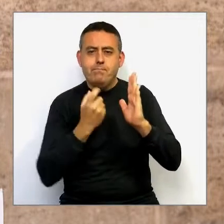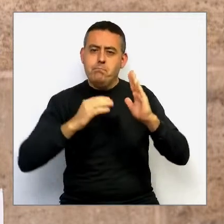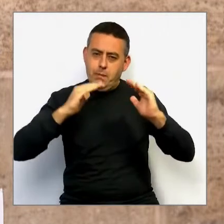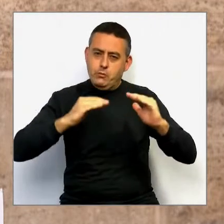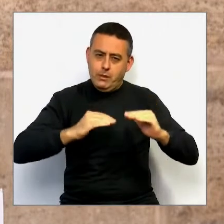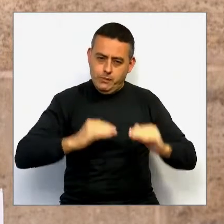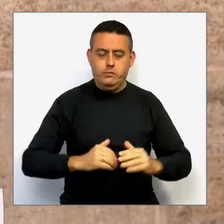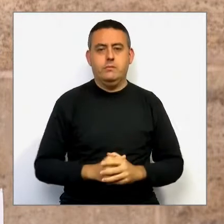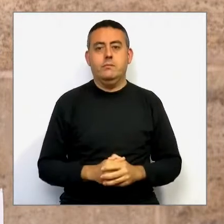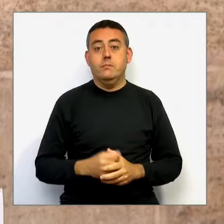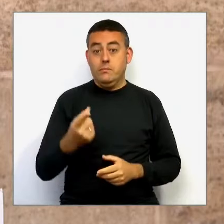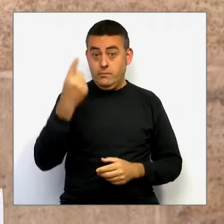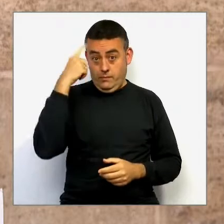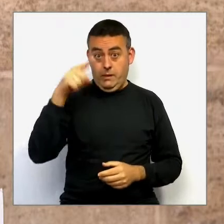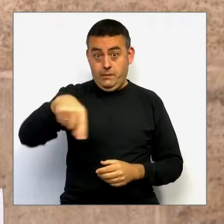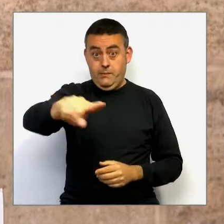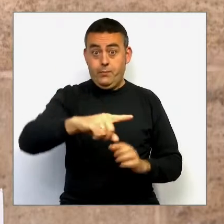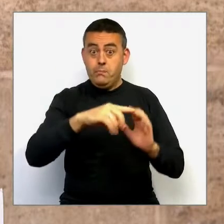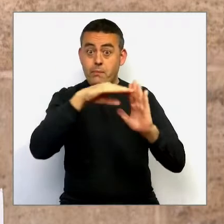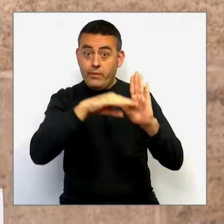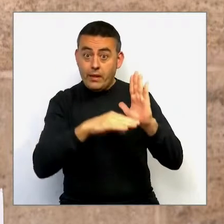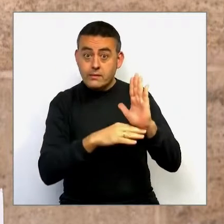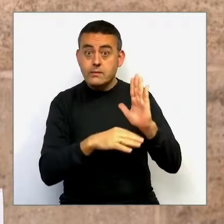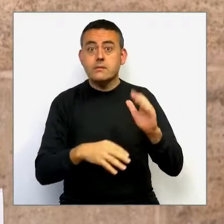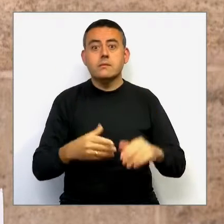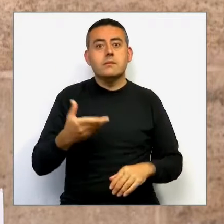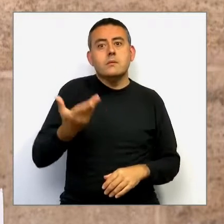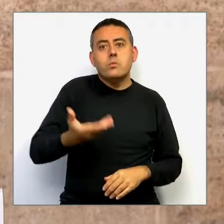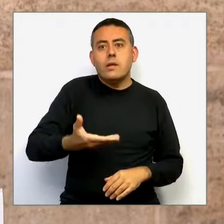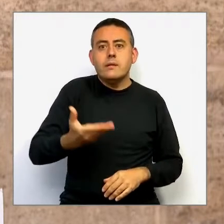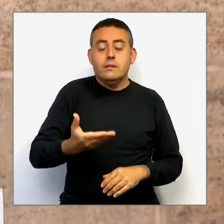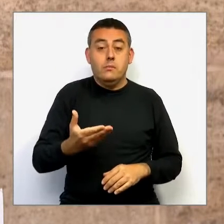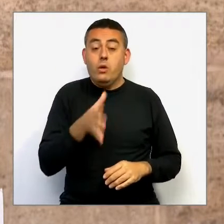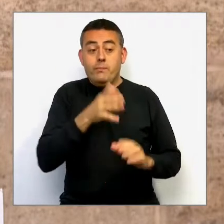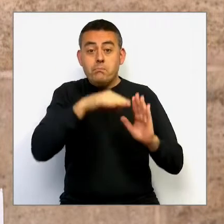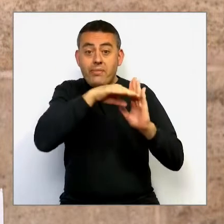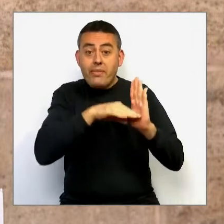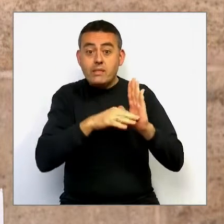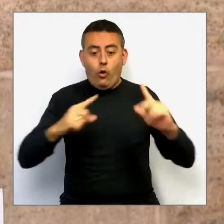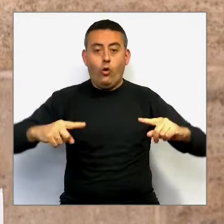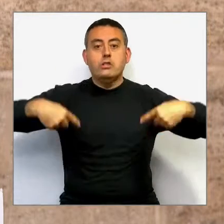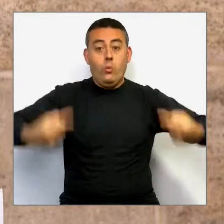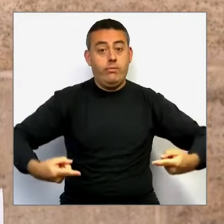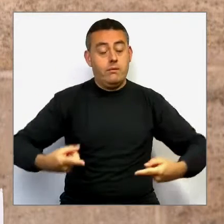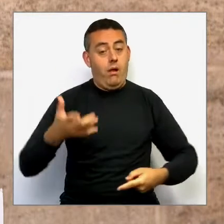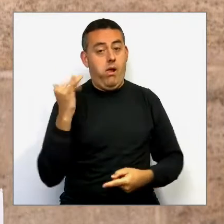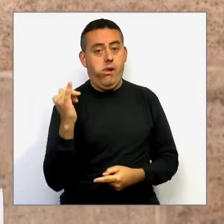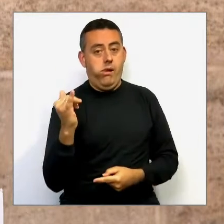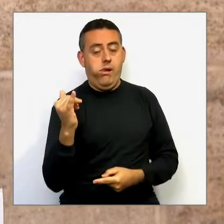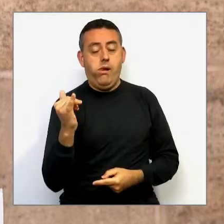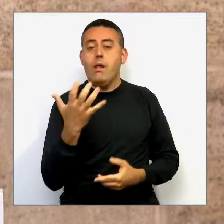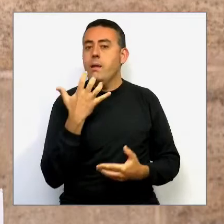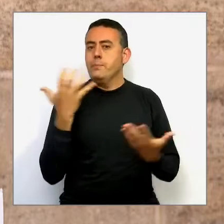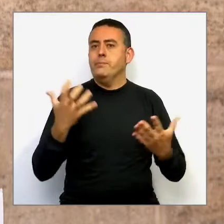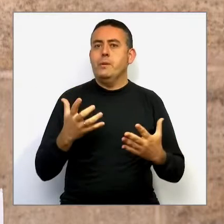sabem vostès que ho hem dit moltes vegades, cap mesura és neutra. Totes les mesures tenen conseqüències. Però la primera conseqüència que ha tingut la